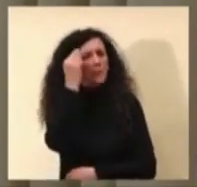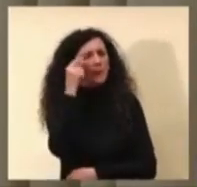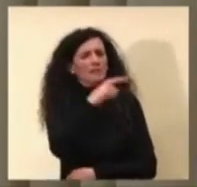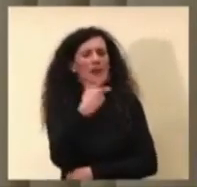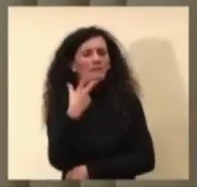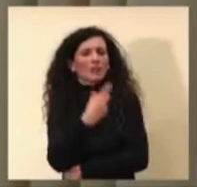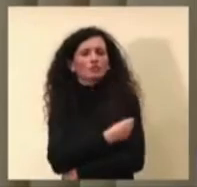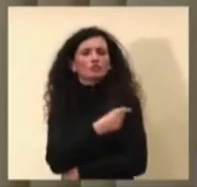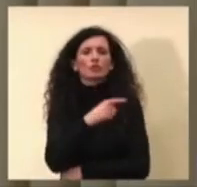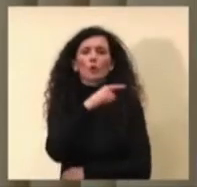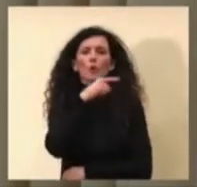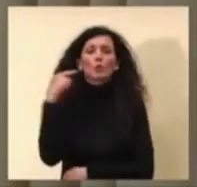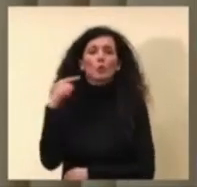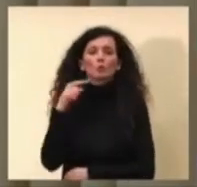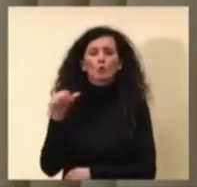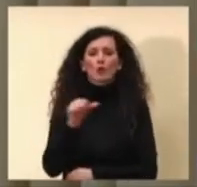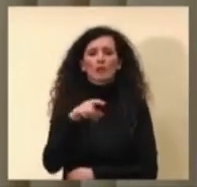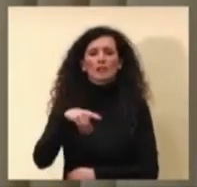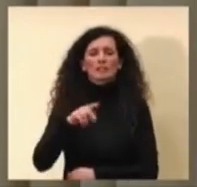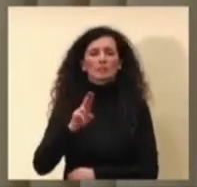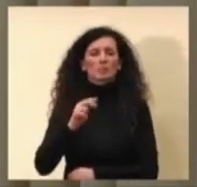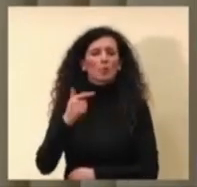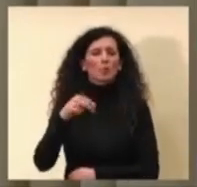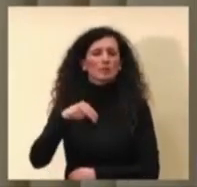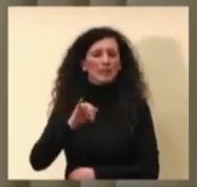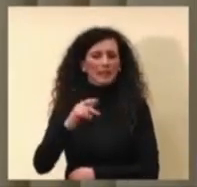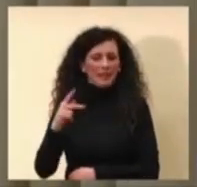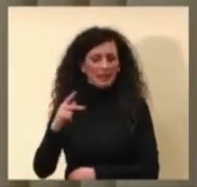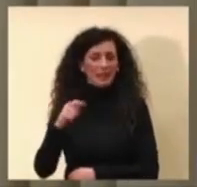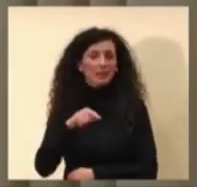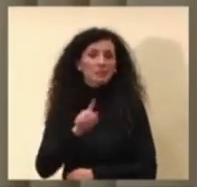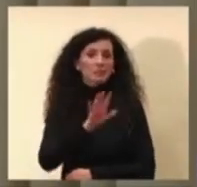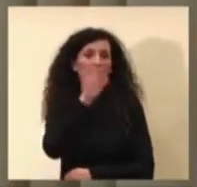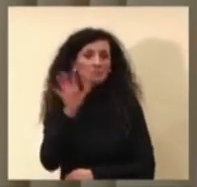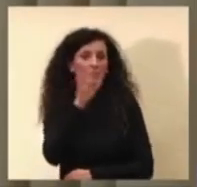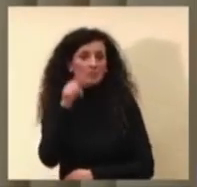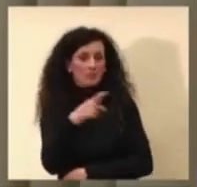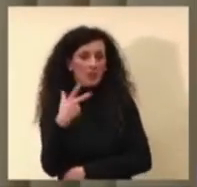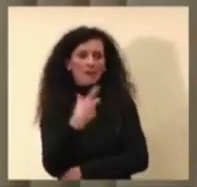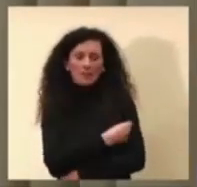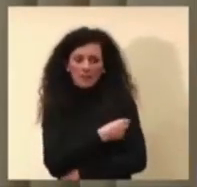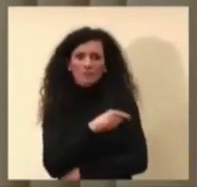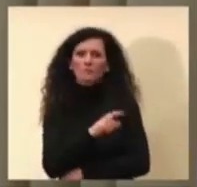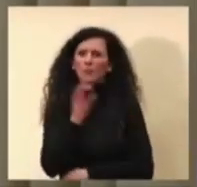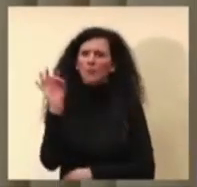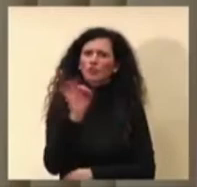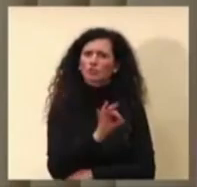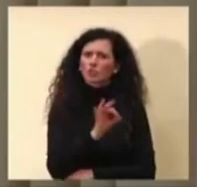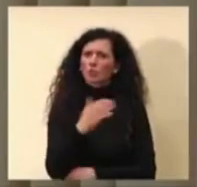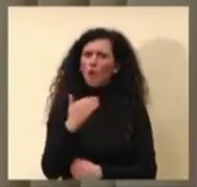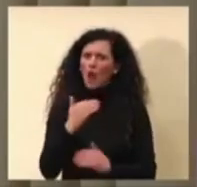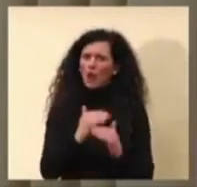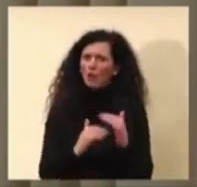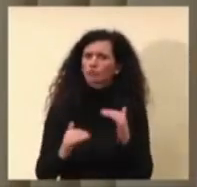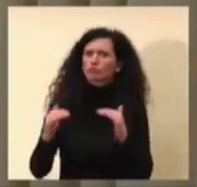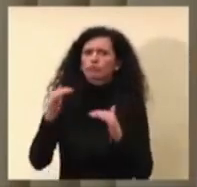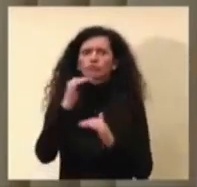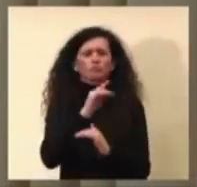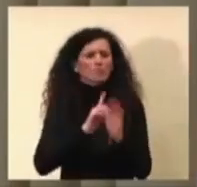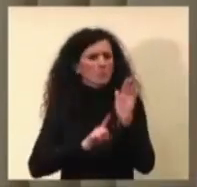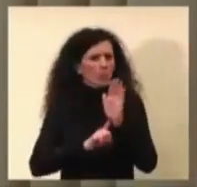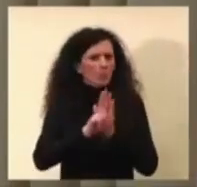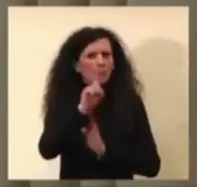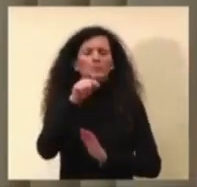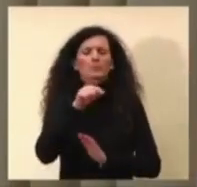perché sono usciti dei lavori dove comunque sembra un vaccino che ha un'alta percentuale di resa e alcuni paesi